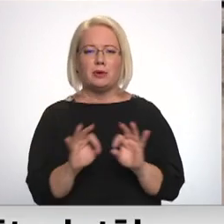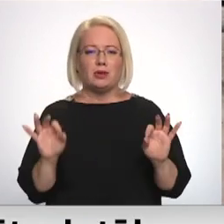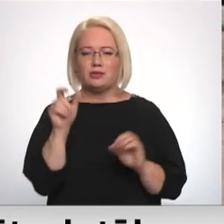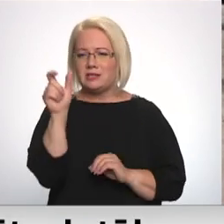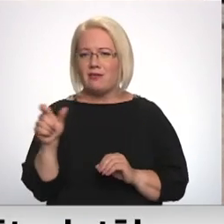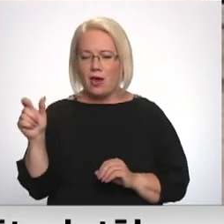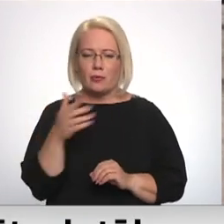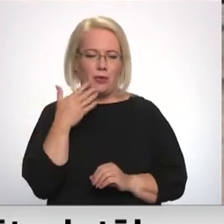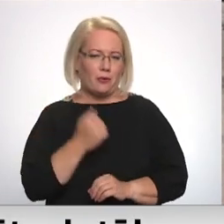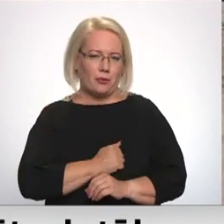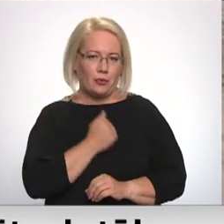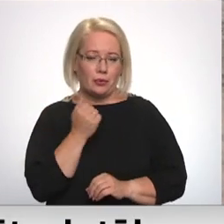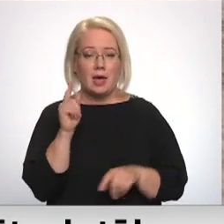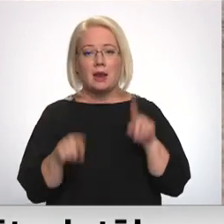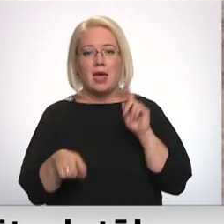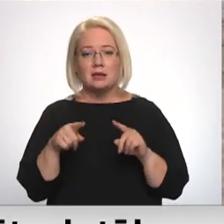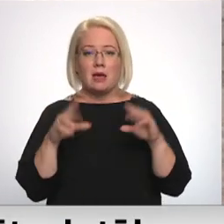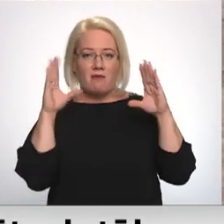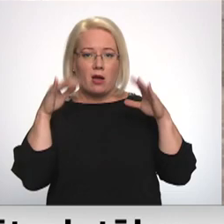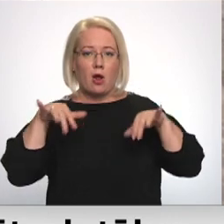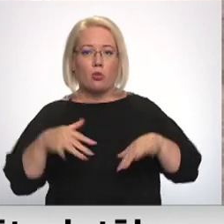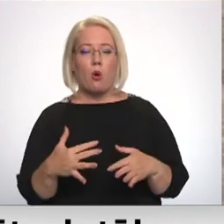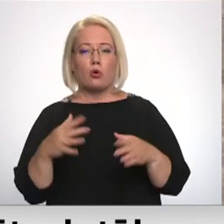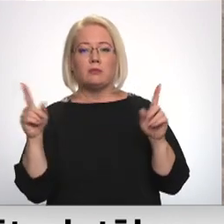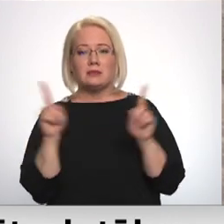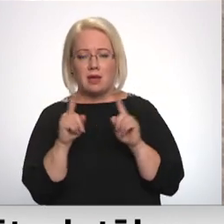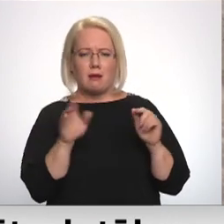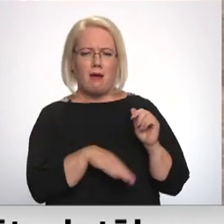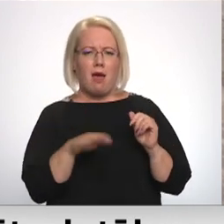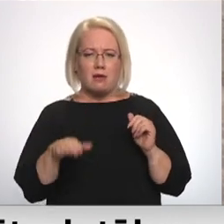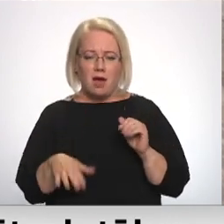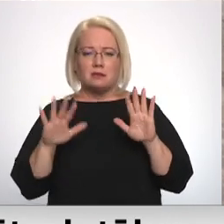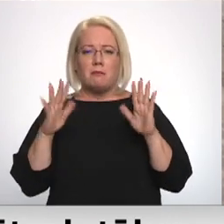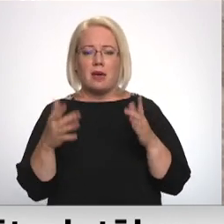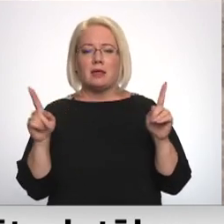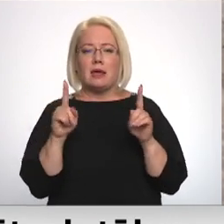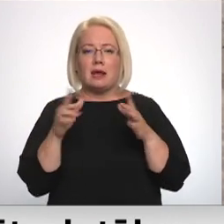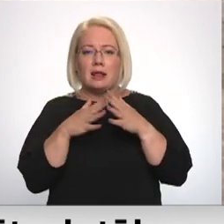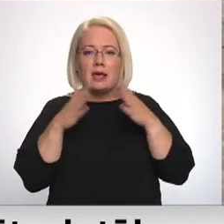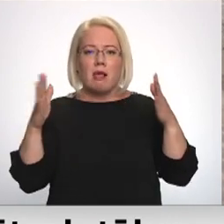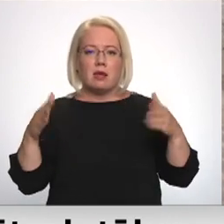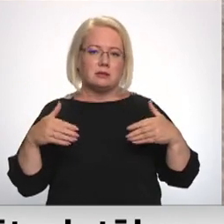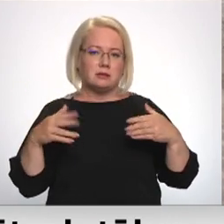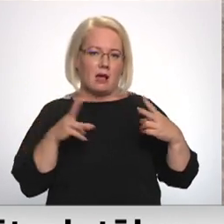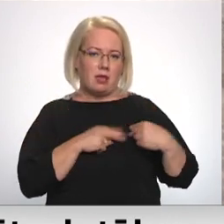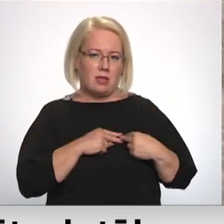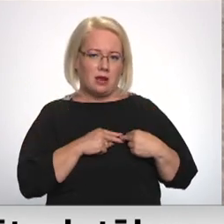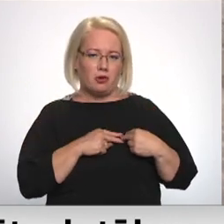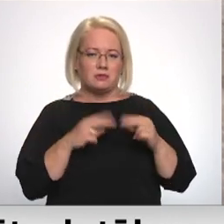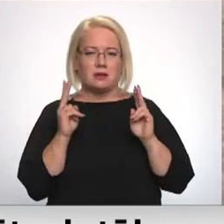grūti. Protams, dažreiz vakarā ir nogurums kājās, bet ir arī tas lielais gandarījums, ka